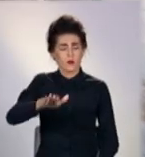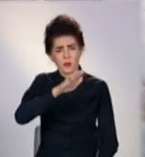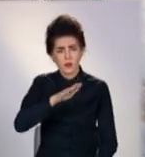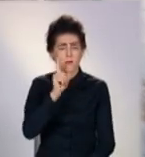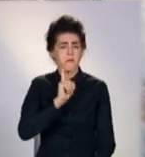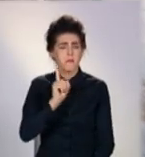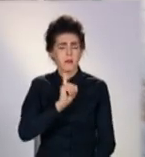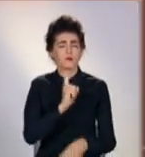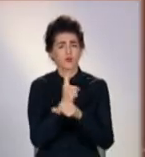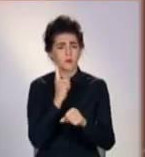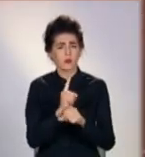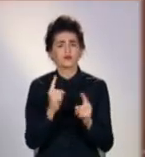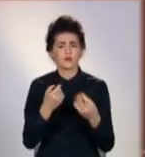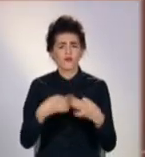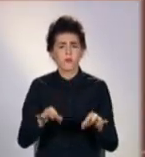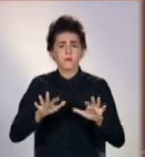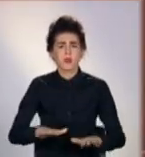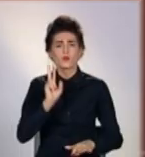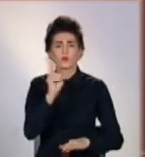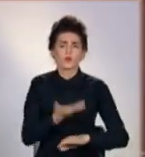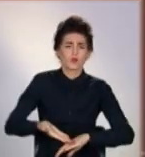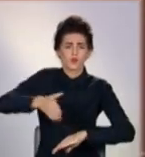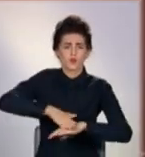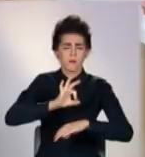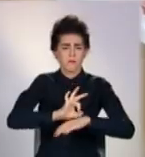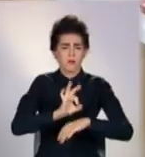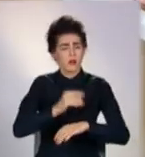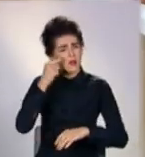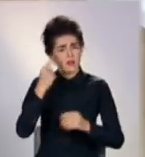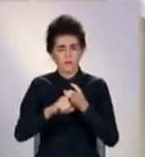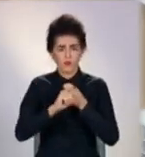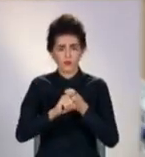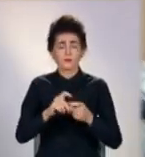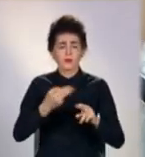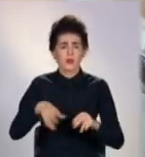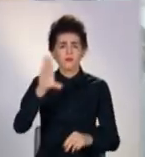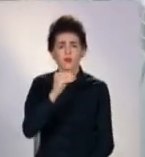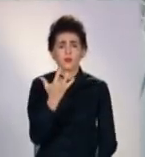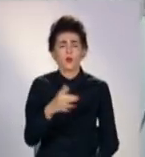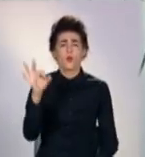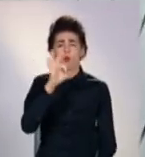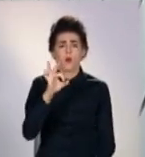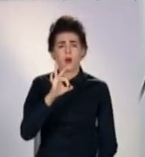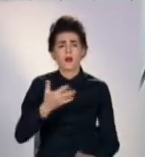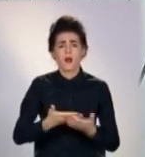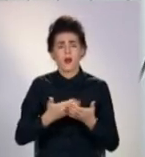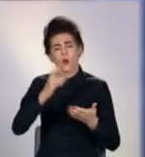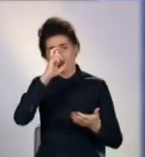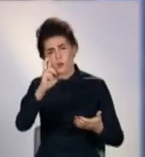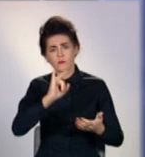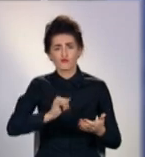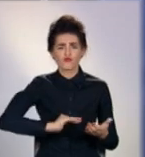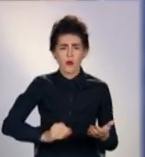заборонили, бо звільняють місця для тяжких хворих на коронавірус. Вимоги стосуються і державних, і приватних лікарень.